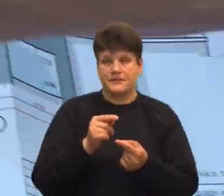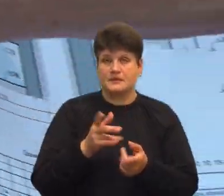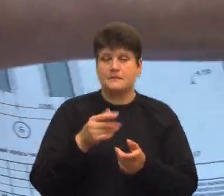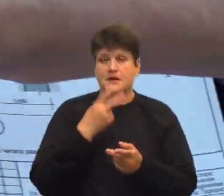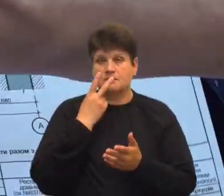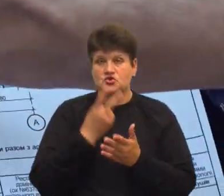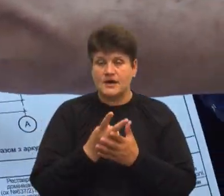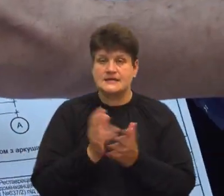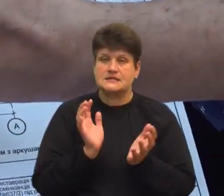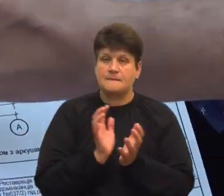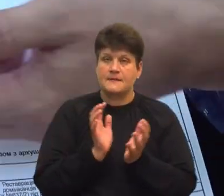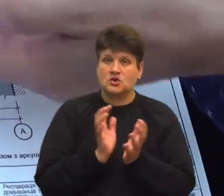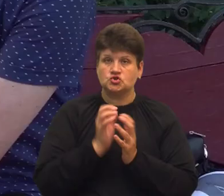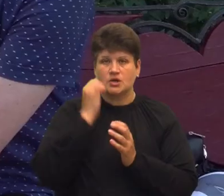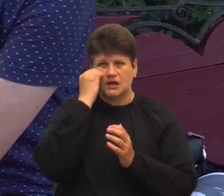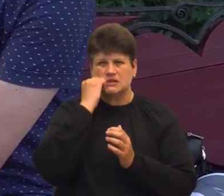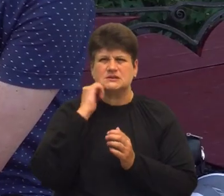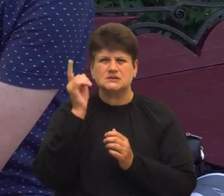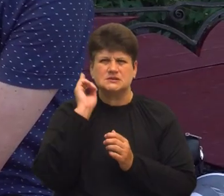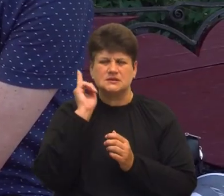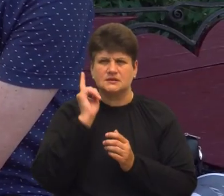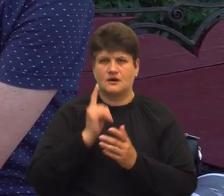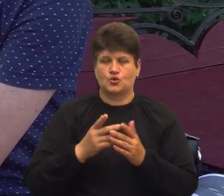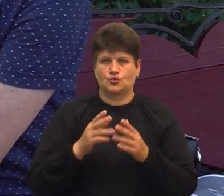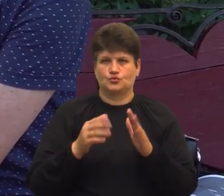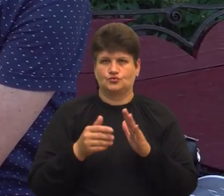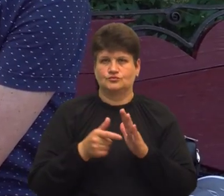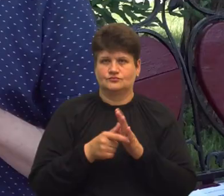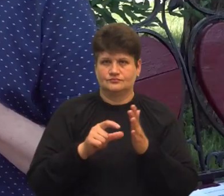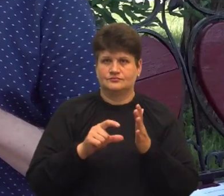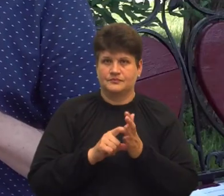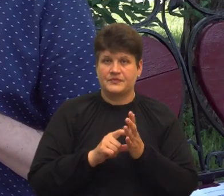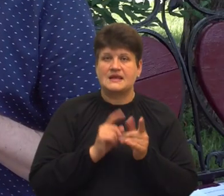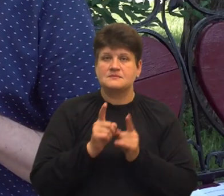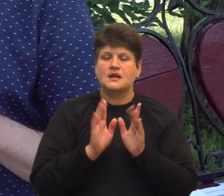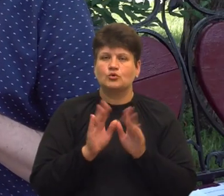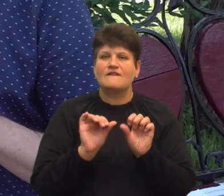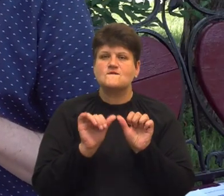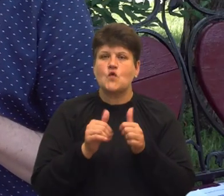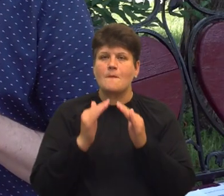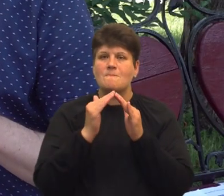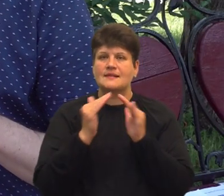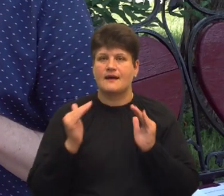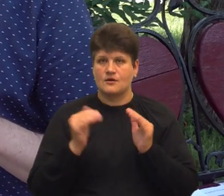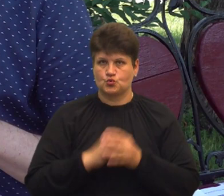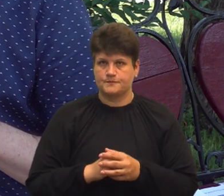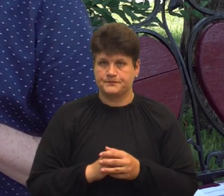автентичної частини монастирського корпусу Змінено буде лише форму даху Насправді на